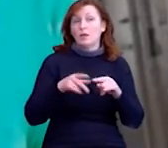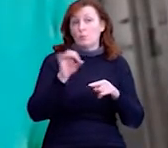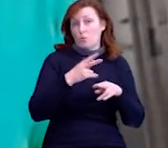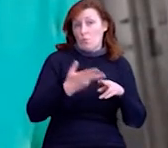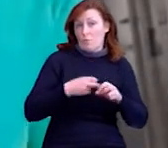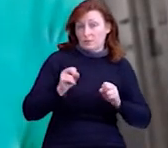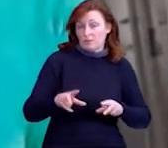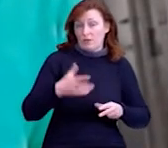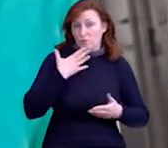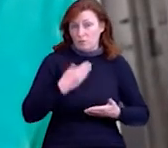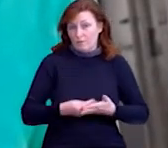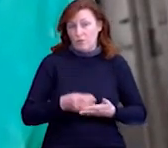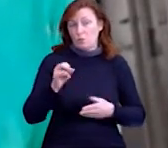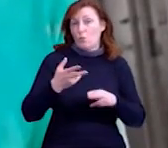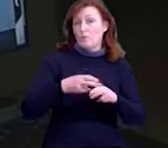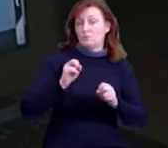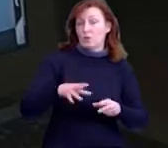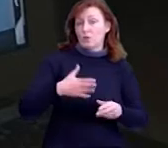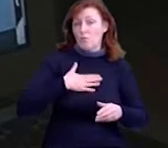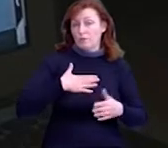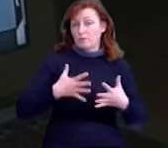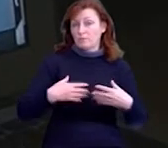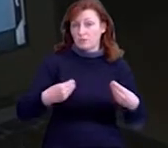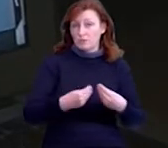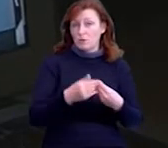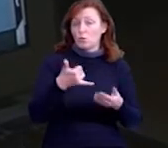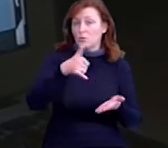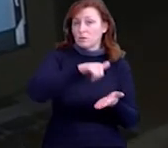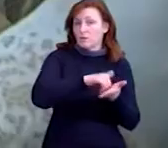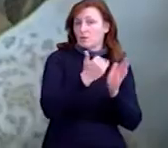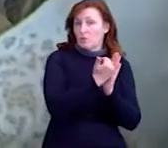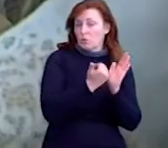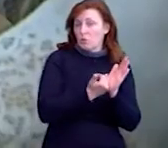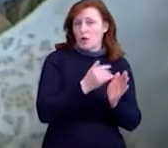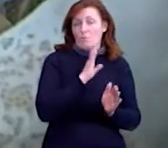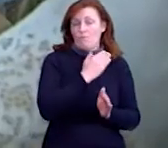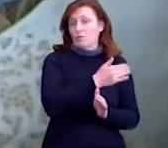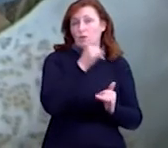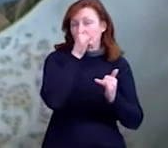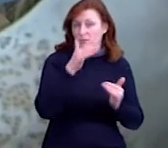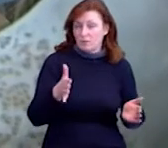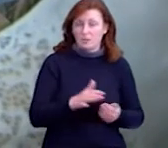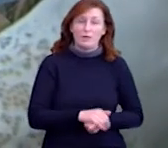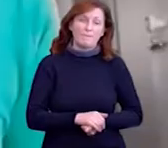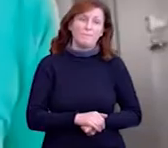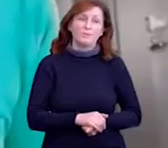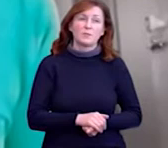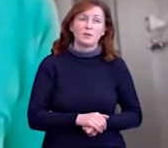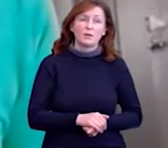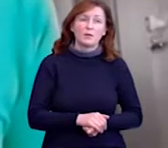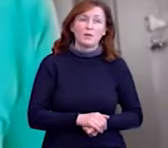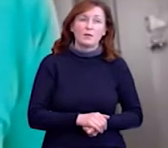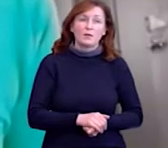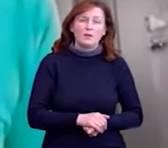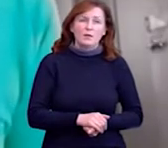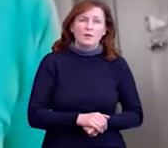безпеку, і про безпеку моєї сім'ї. Однак встановити програму Софія так і не змогла. Ні вчора, ні сьогодні. Я такий гость